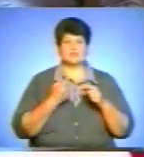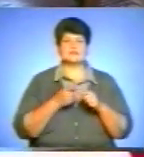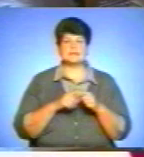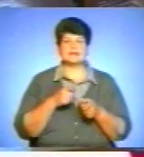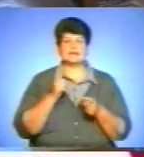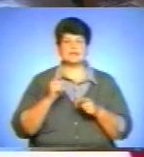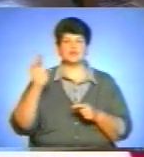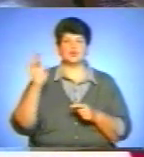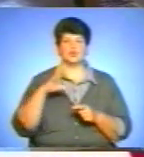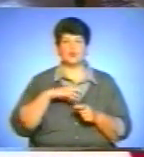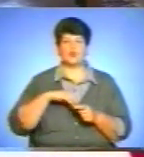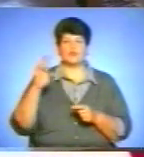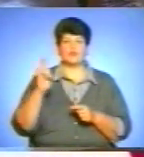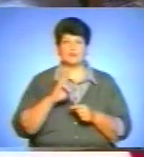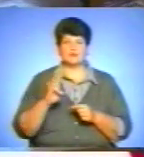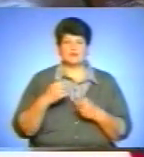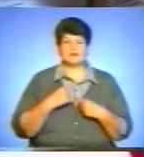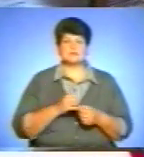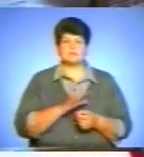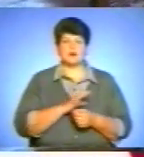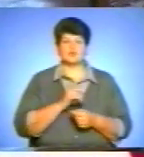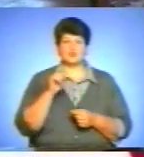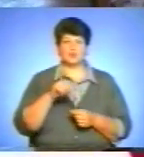центр, я збагачуюся тут духовно.